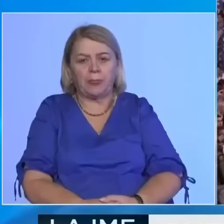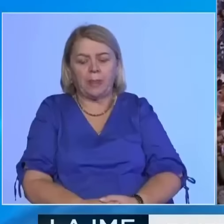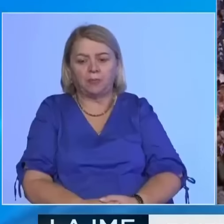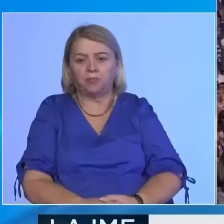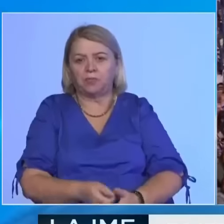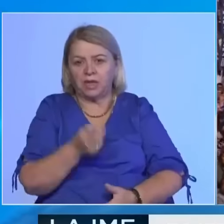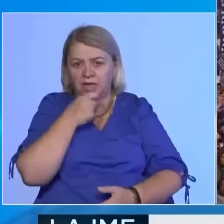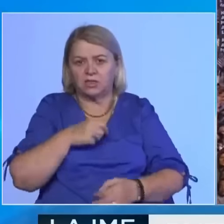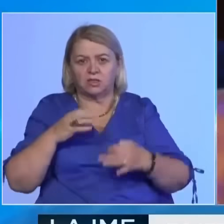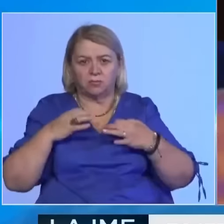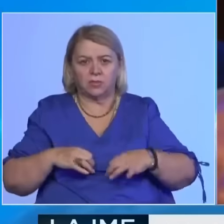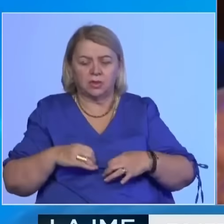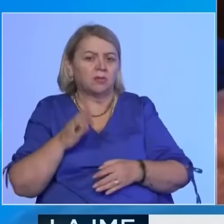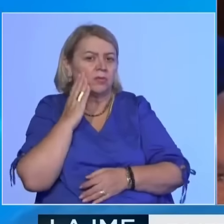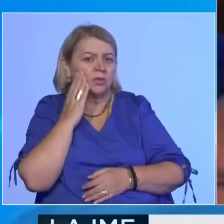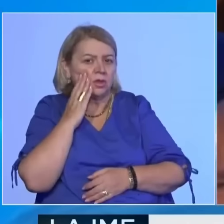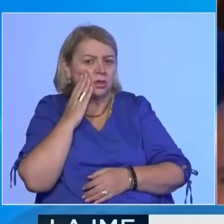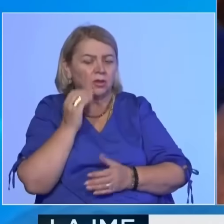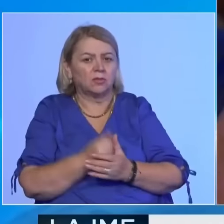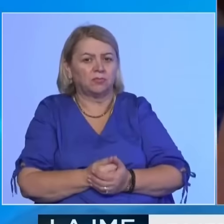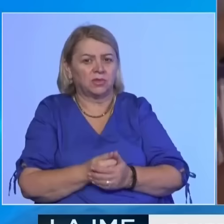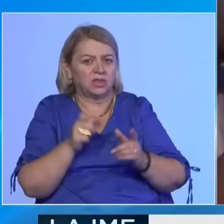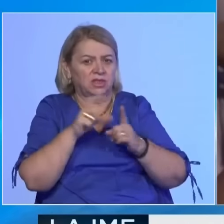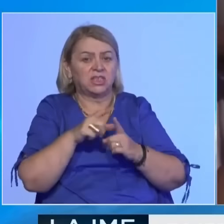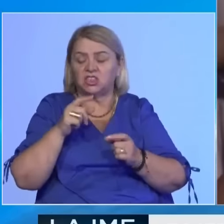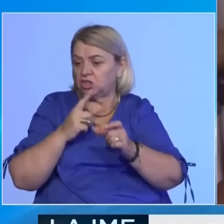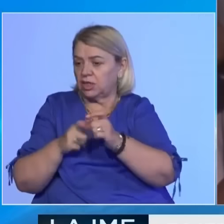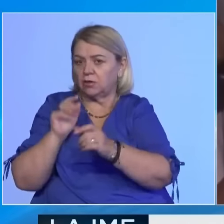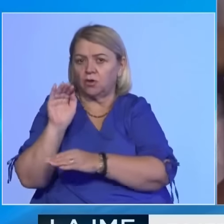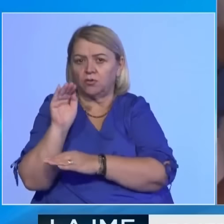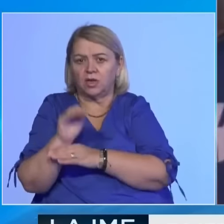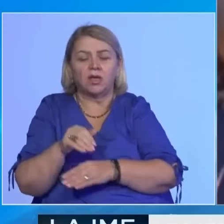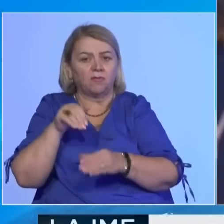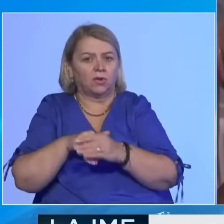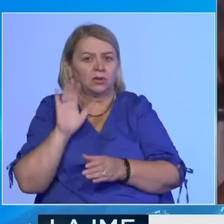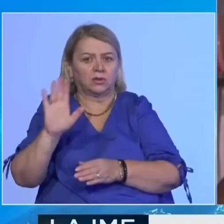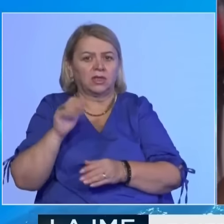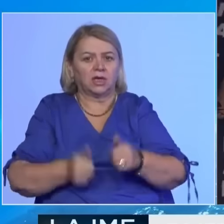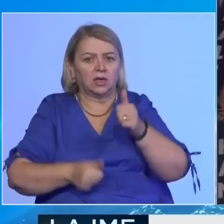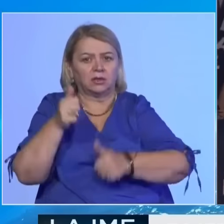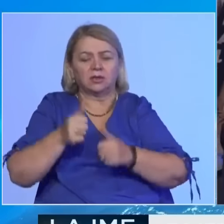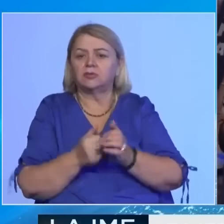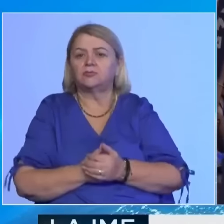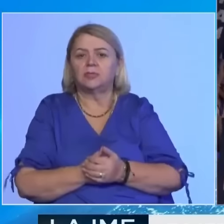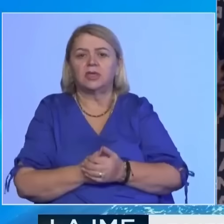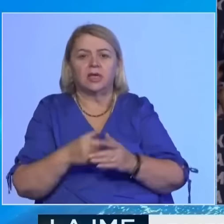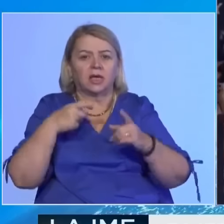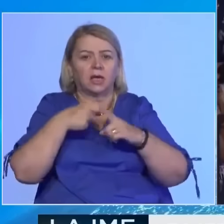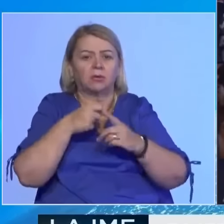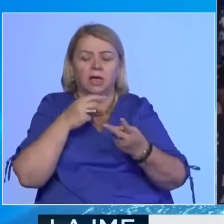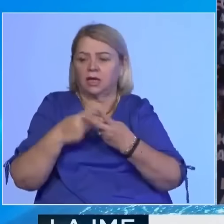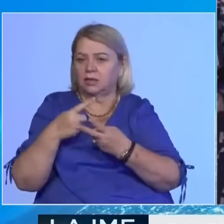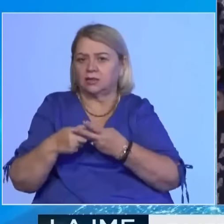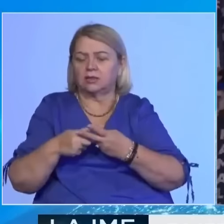Ishtë zëvënsë prezidenti Amerikanë, Republikani Dick Cheney ka konfirmuar votën e ti për kandidatën demokratë Kamala Harris në